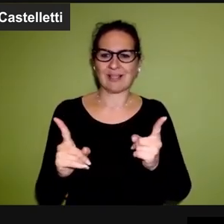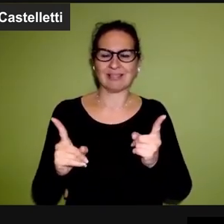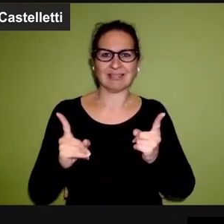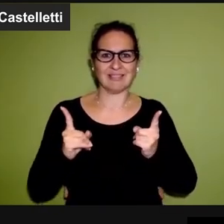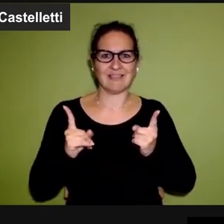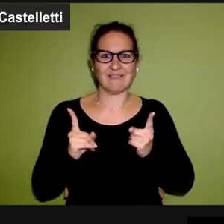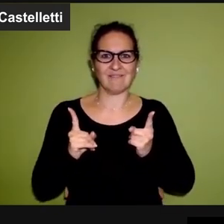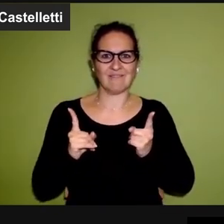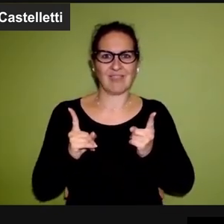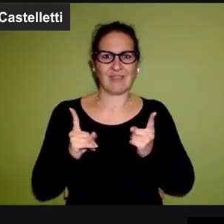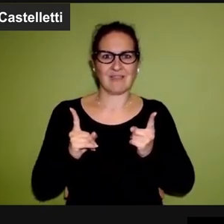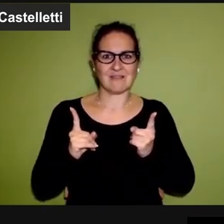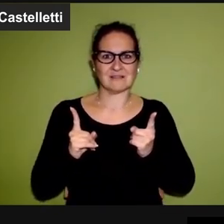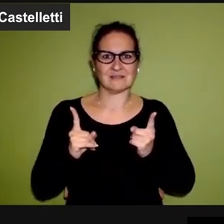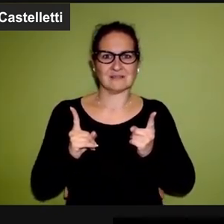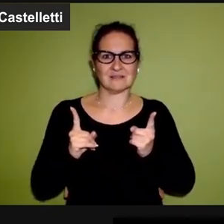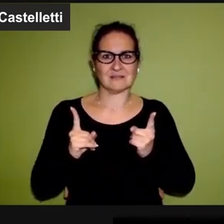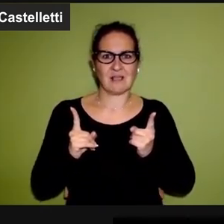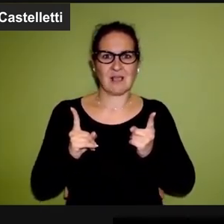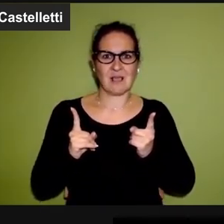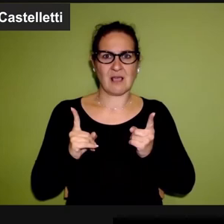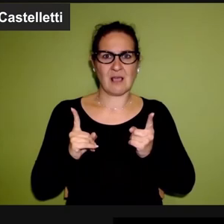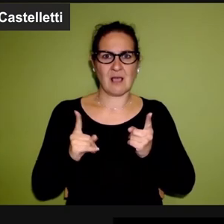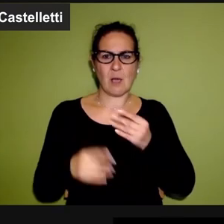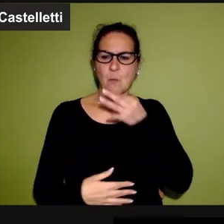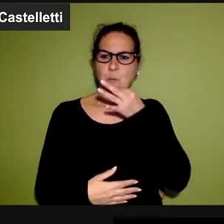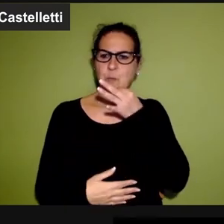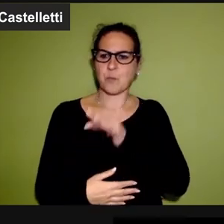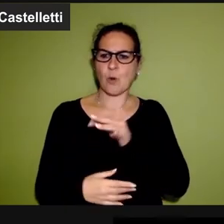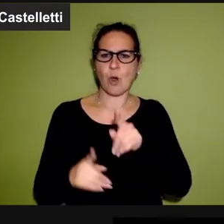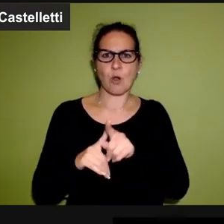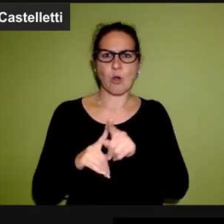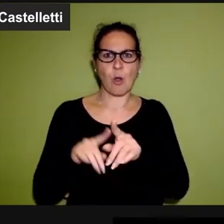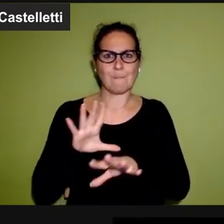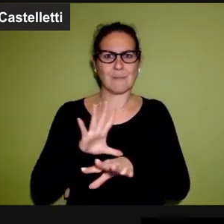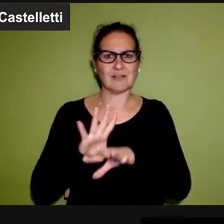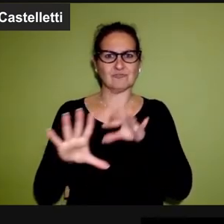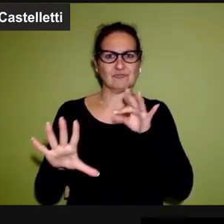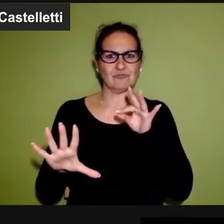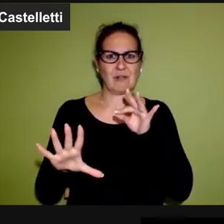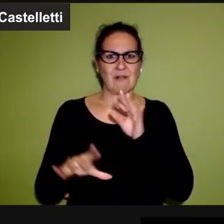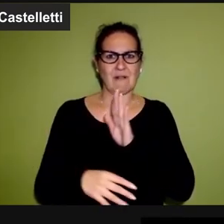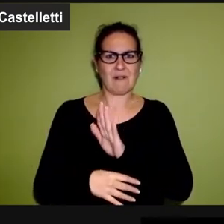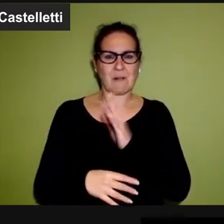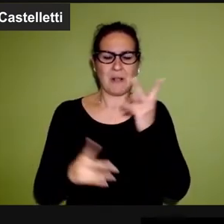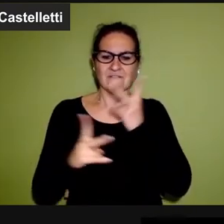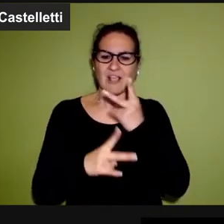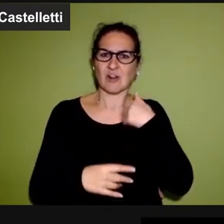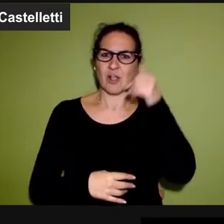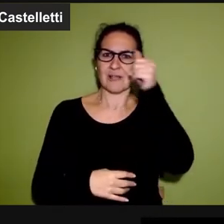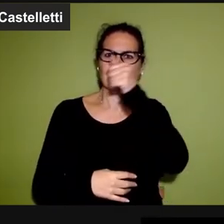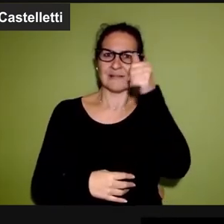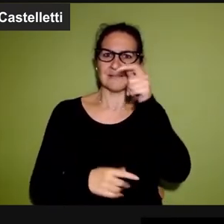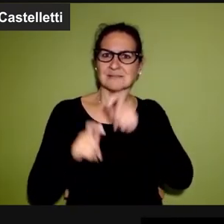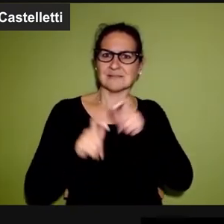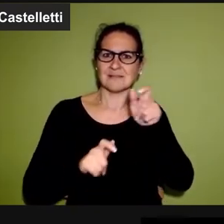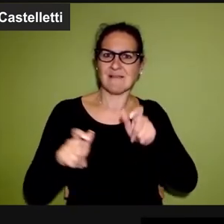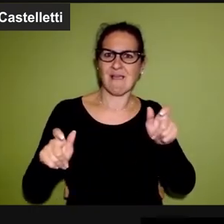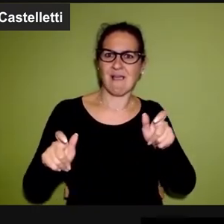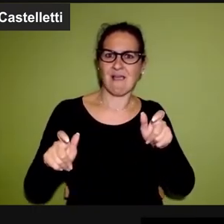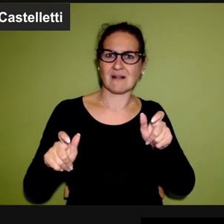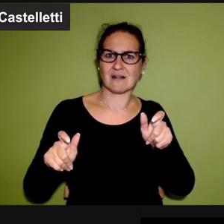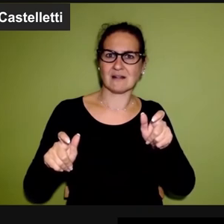non solo in difesa del diritto delle persone in quanto cittadini a scegliere, ma dei cristiani in quanto